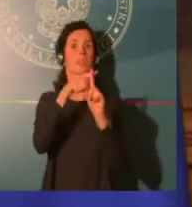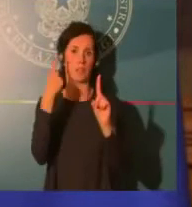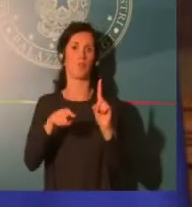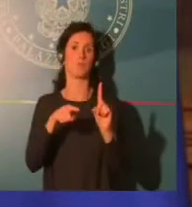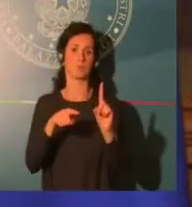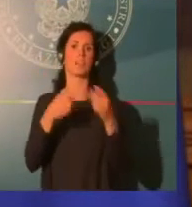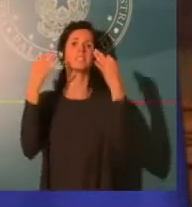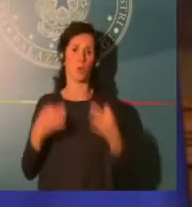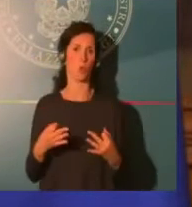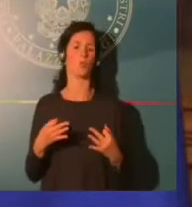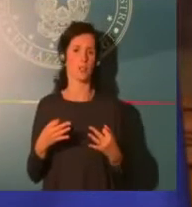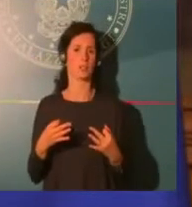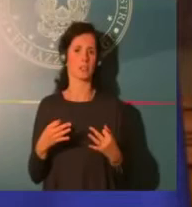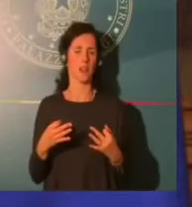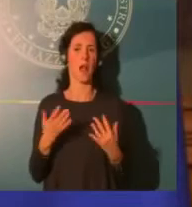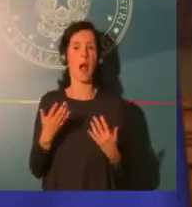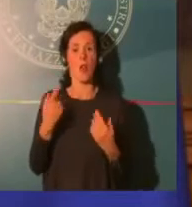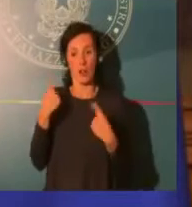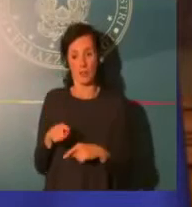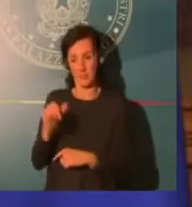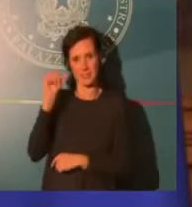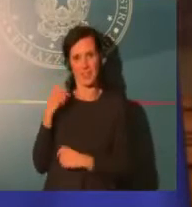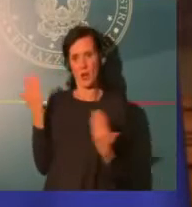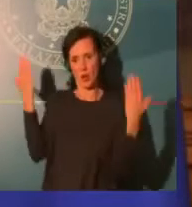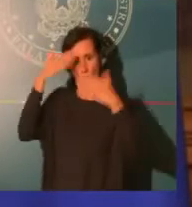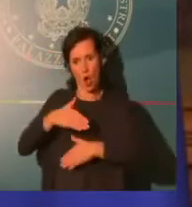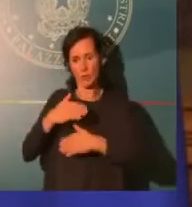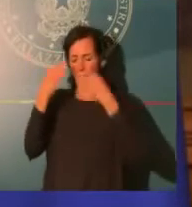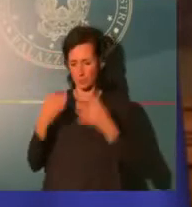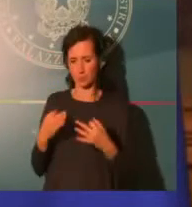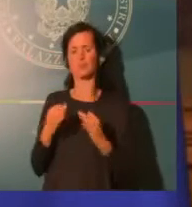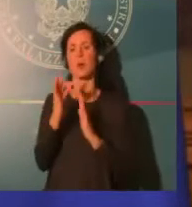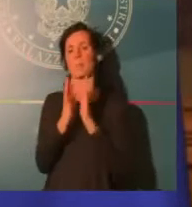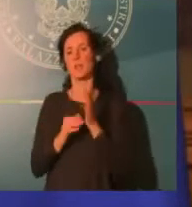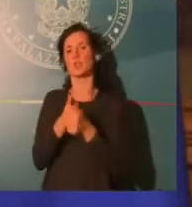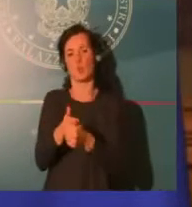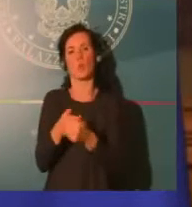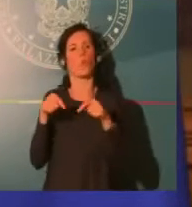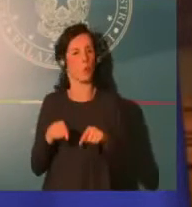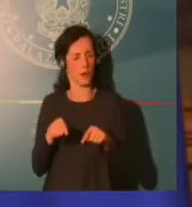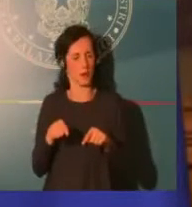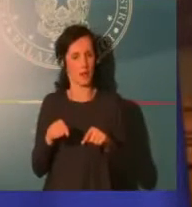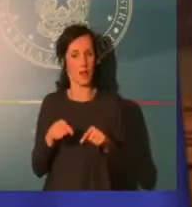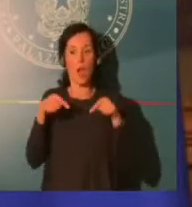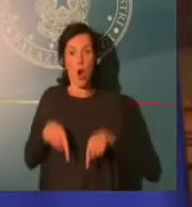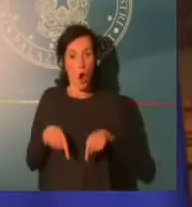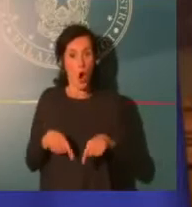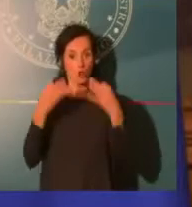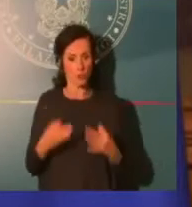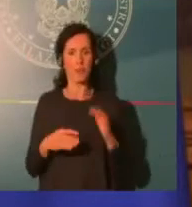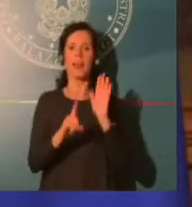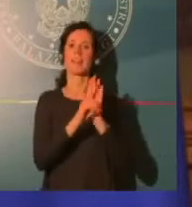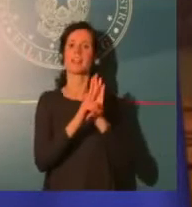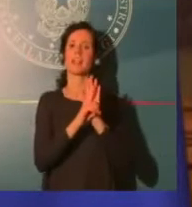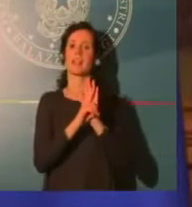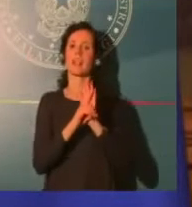portato questo decreto Ristori, lo abbiamo approvato all'unanimità. Poi altri discorsi, altri distingui